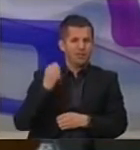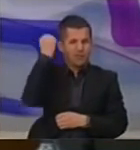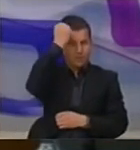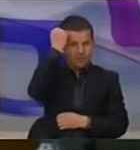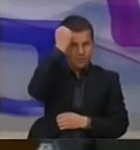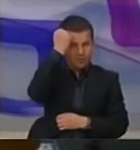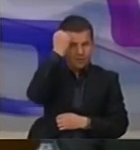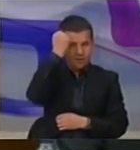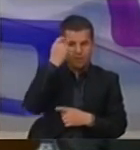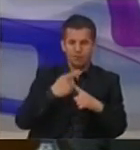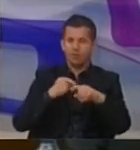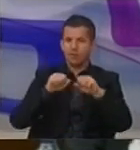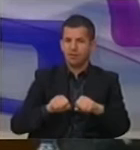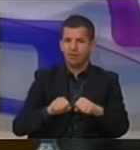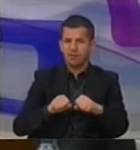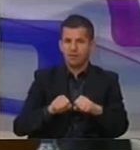Mustafa,